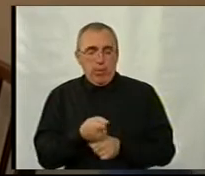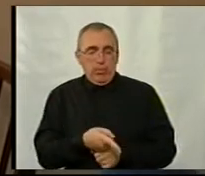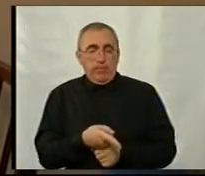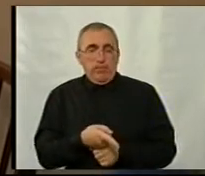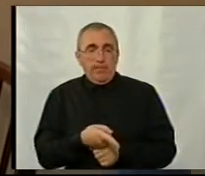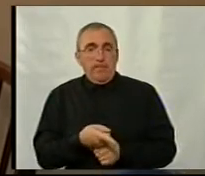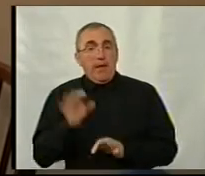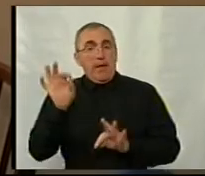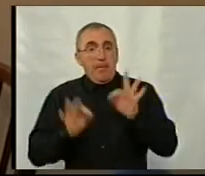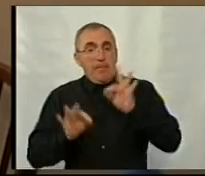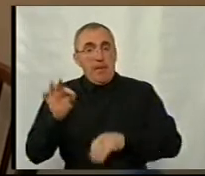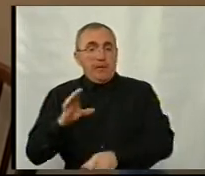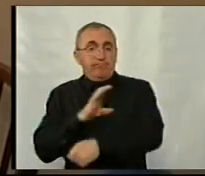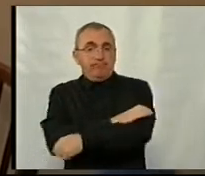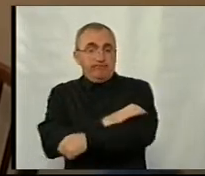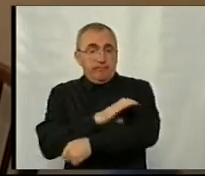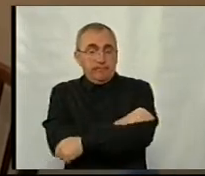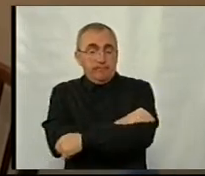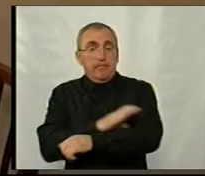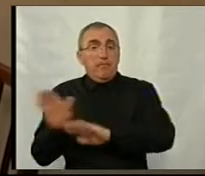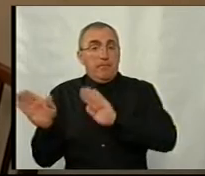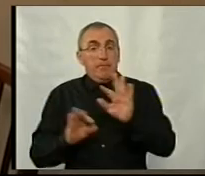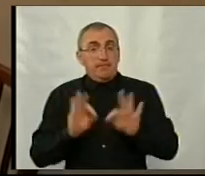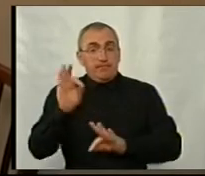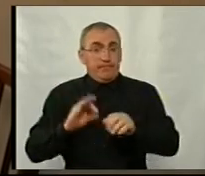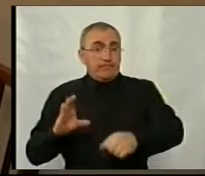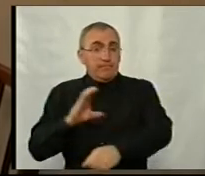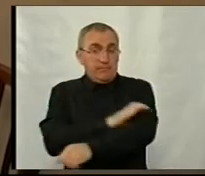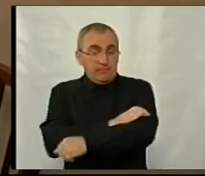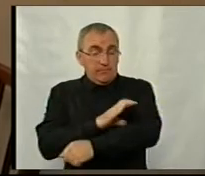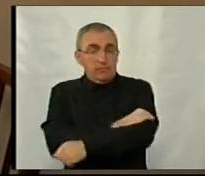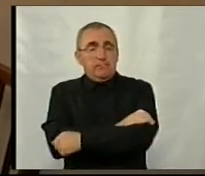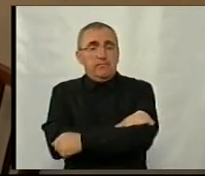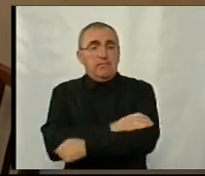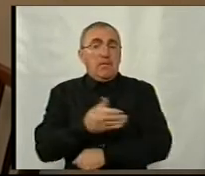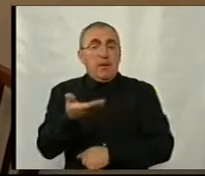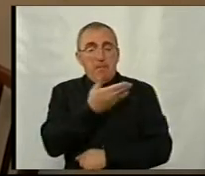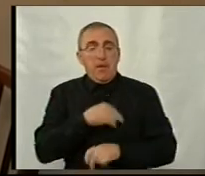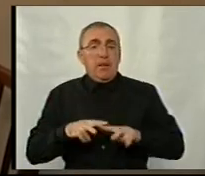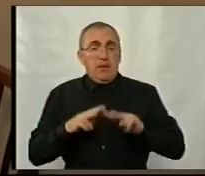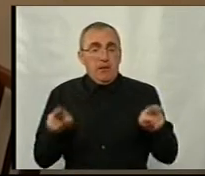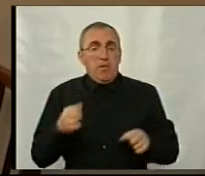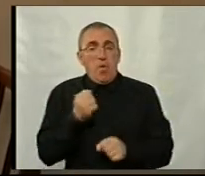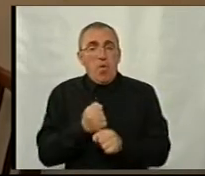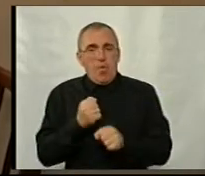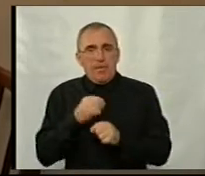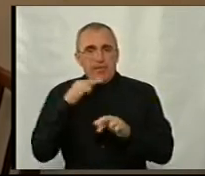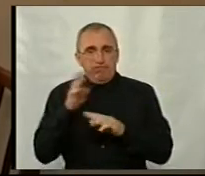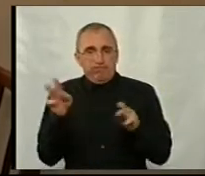Вимірюємо артеріальний тиск. Після вимірювання артеріального тиску ми також обробляємо